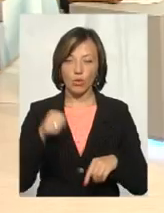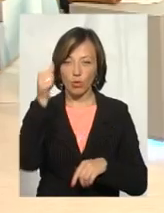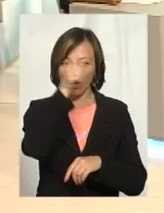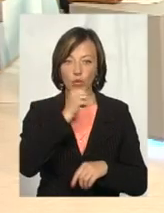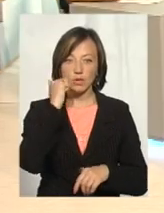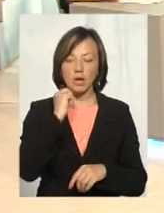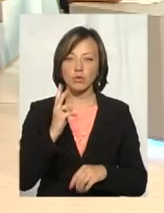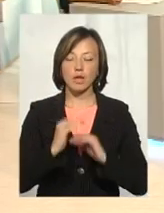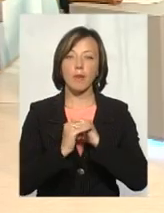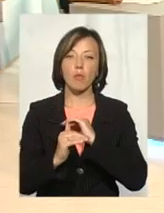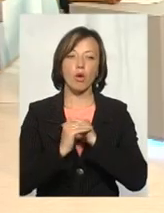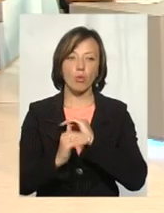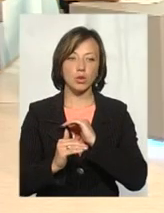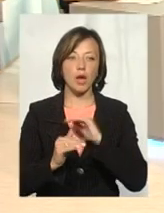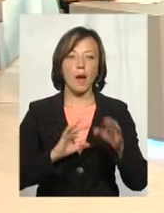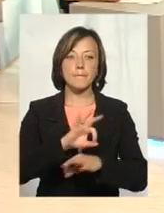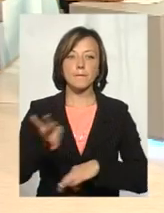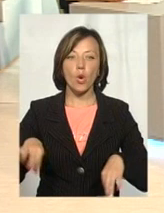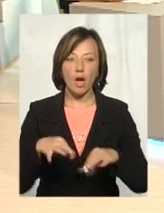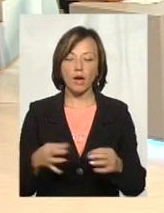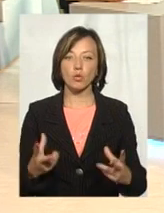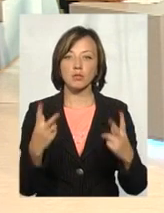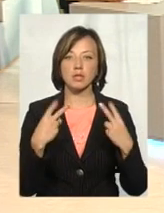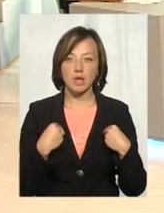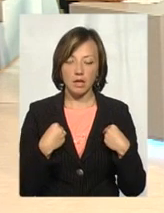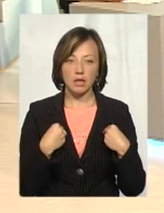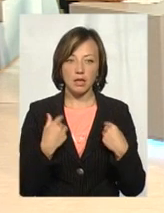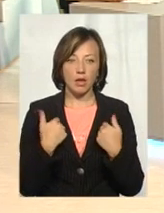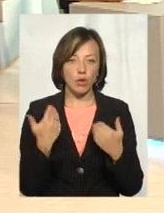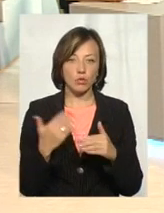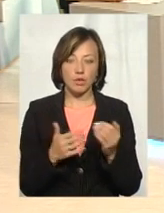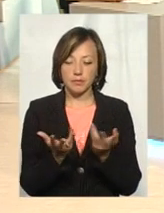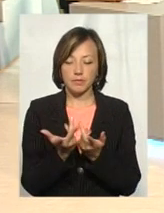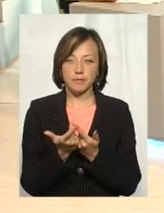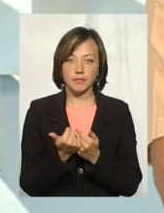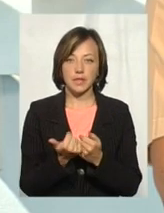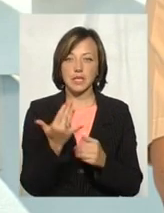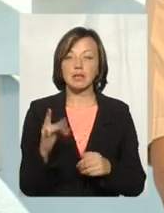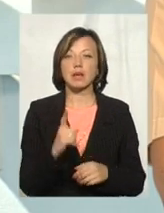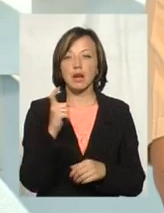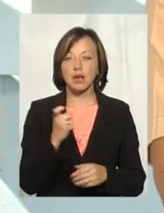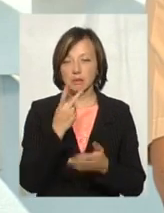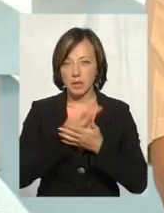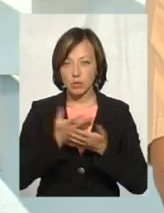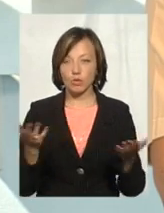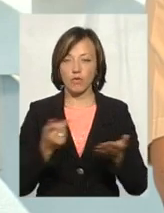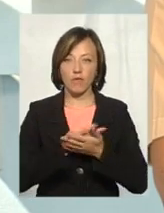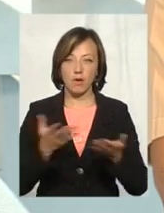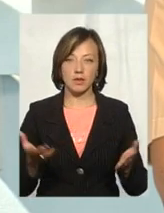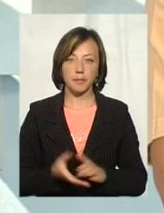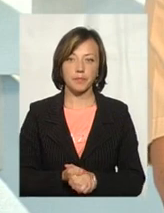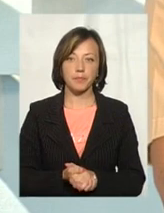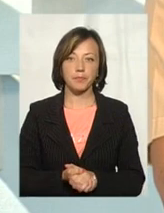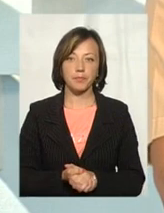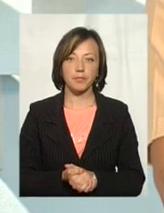Старокостянтинів на полігон. Проєкт нам вже обіцяли, я збився з ліку врахувати, скільки раз його презентувати і представити.